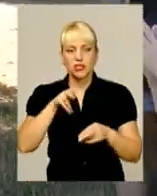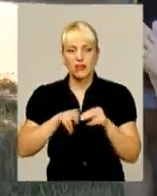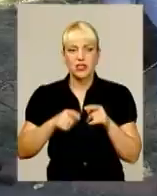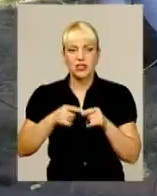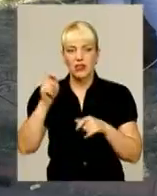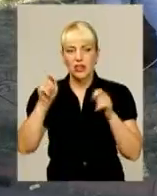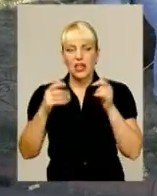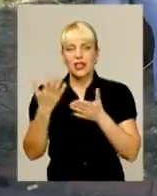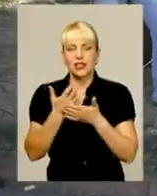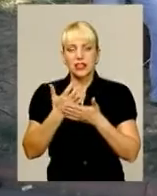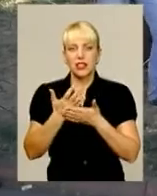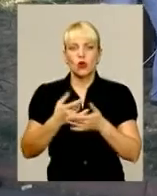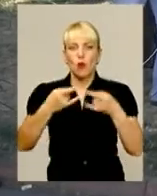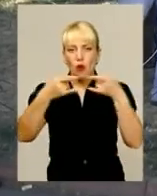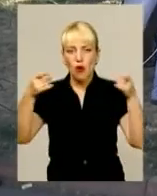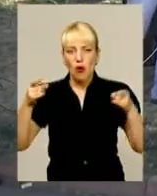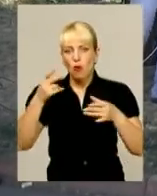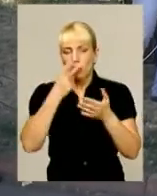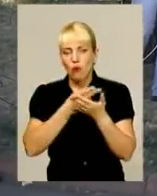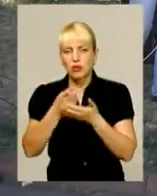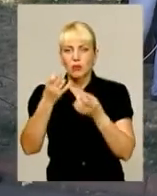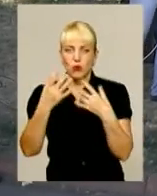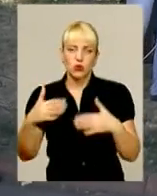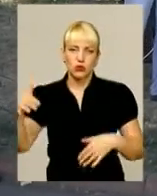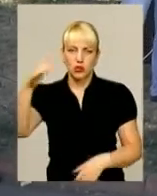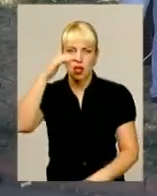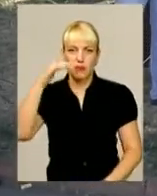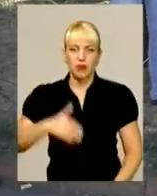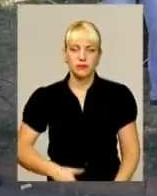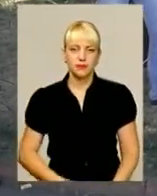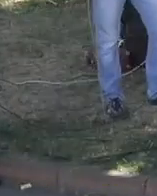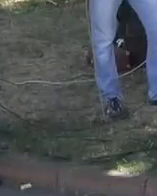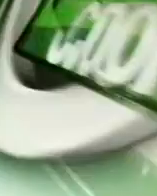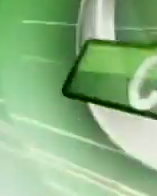-показом «Просто неба». Надія Куріляк, Андрій Лазарук. Для інформаційного випуску.